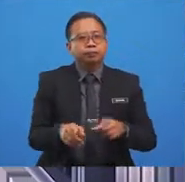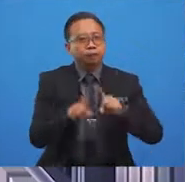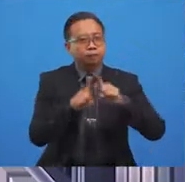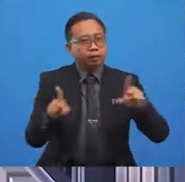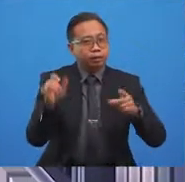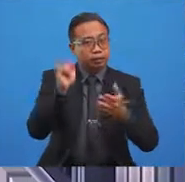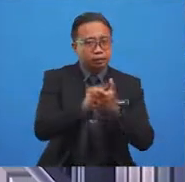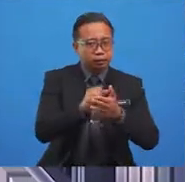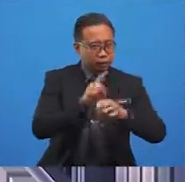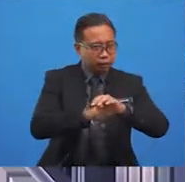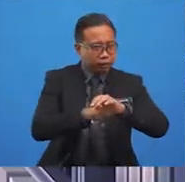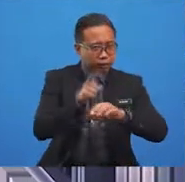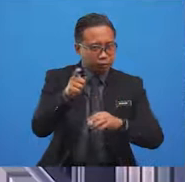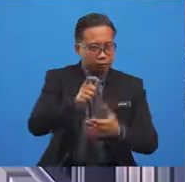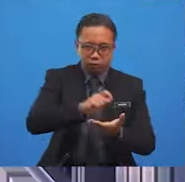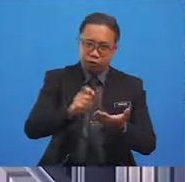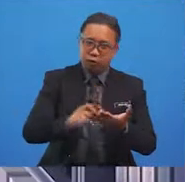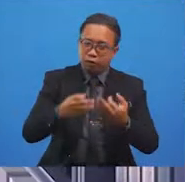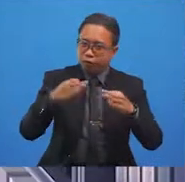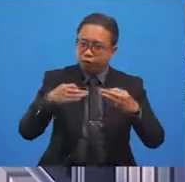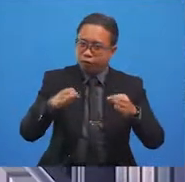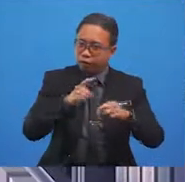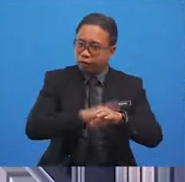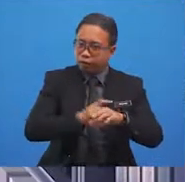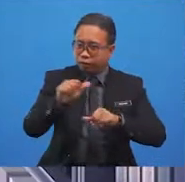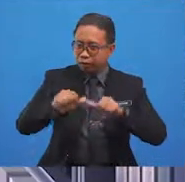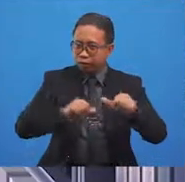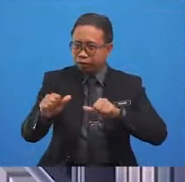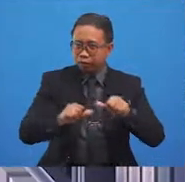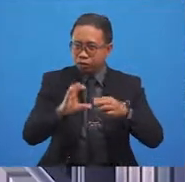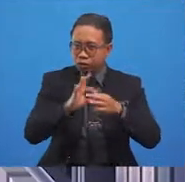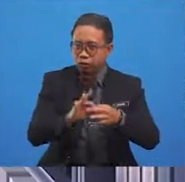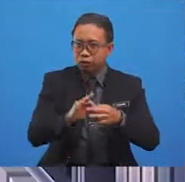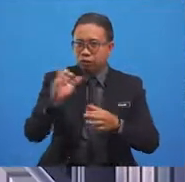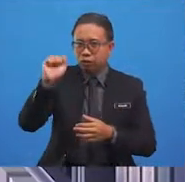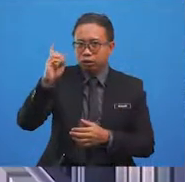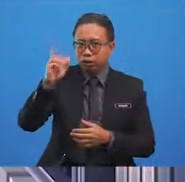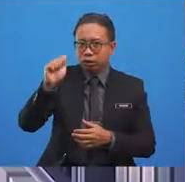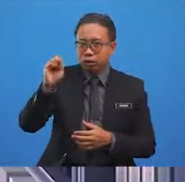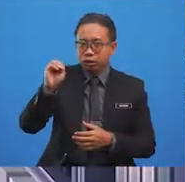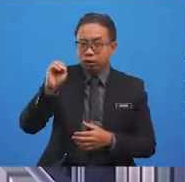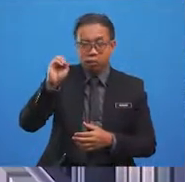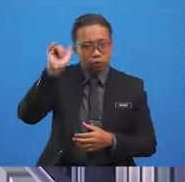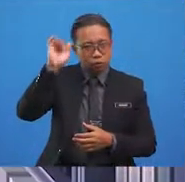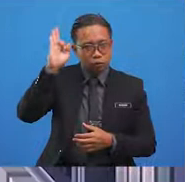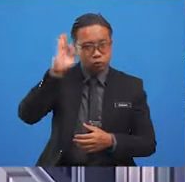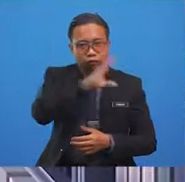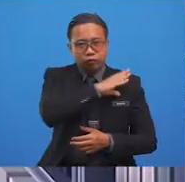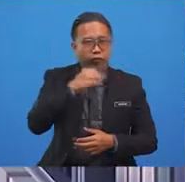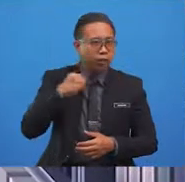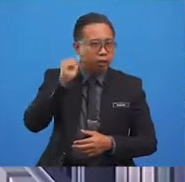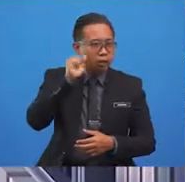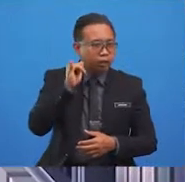this time, you need to write the free time activities of Adam, Yusuf and Aliyah.